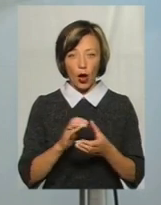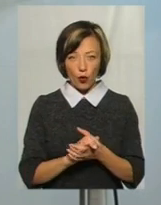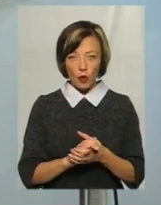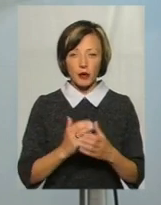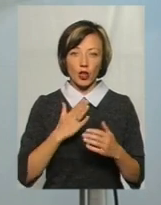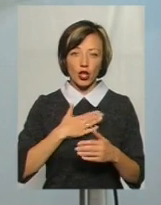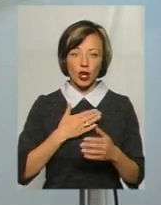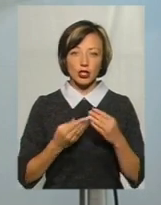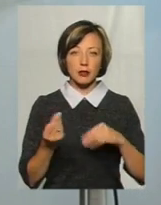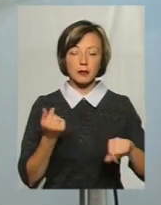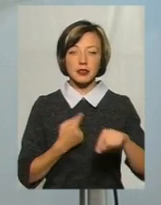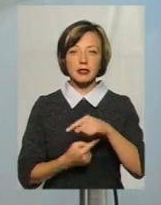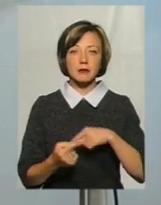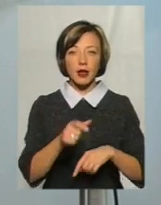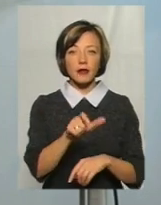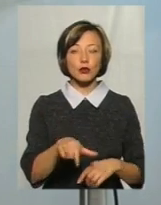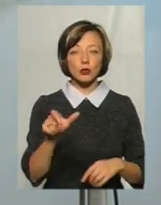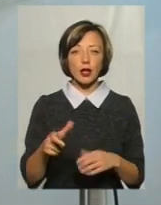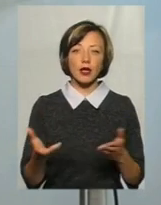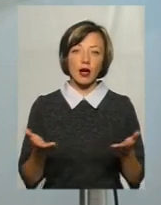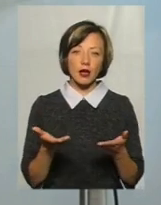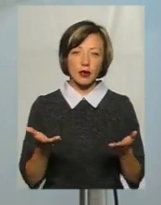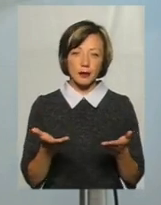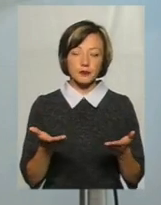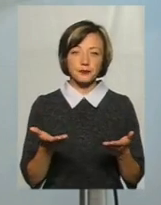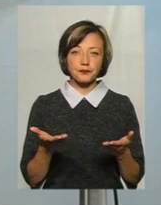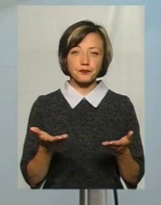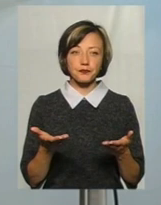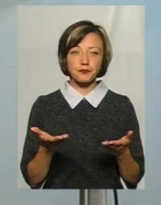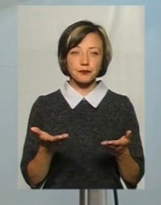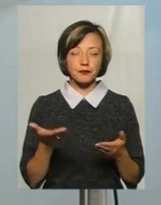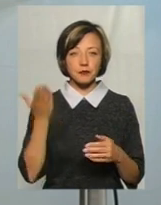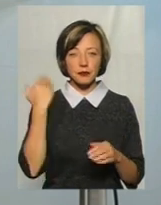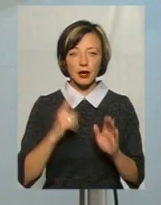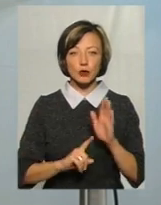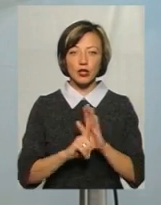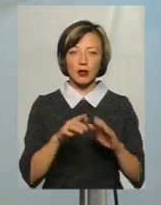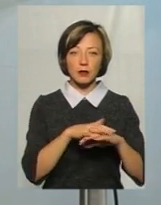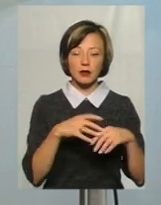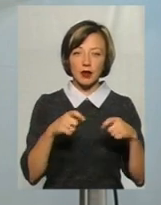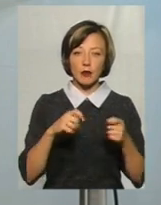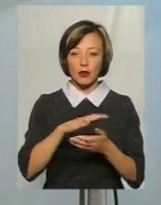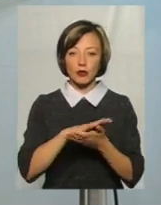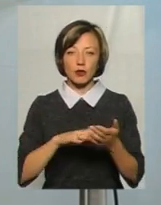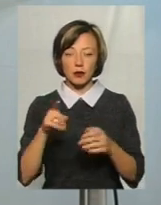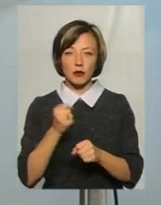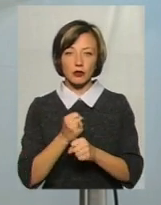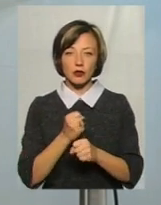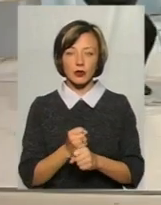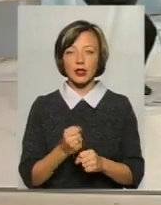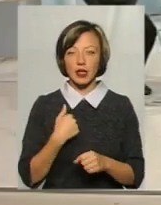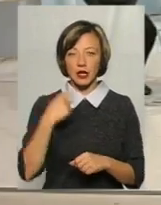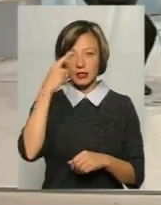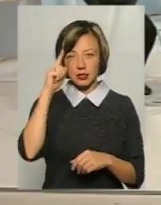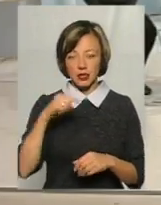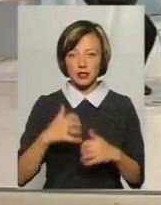підприємців, людей, які, скажімо так, свого часу починали з ринку, хтось і далі продовжує там працювати. Принаймні, наскільки я